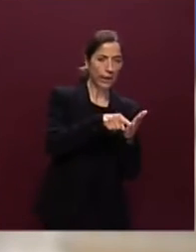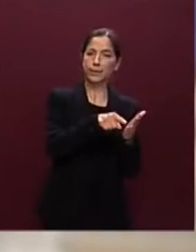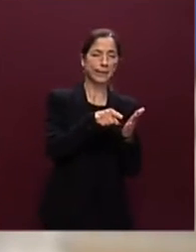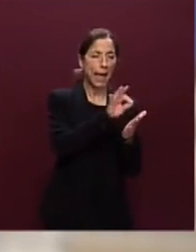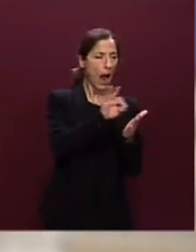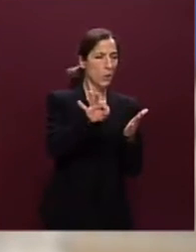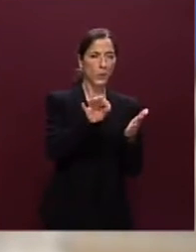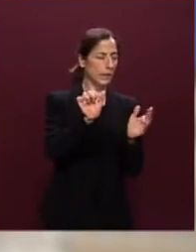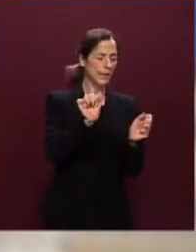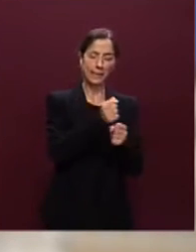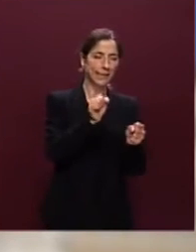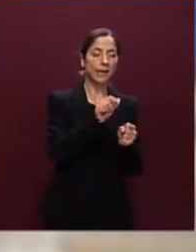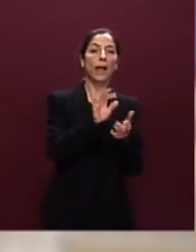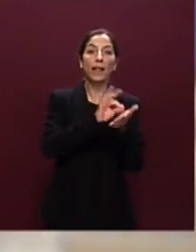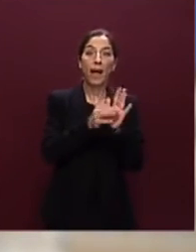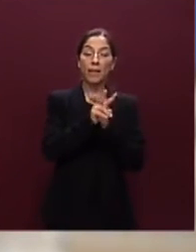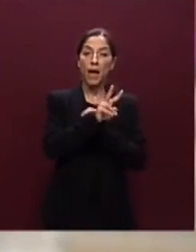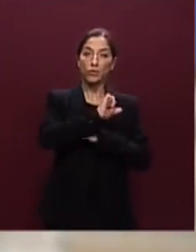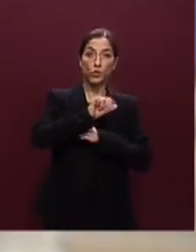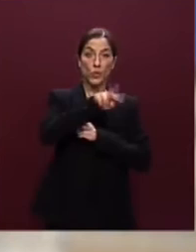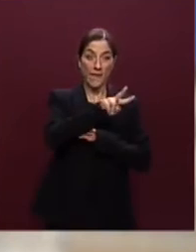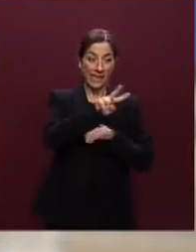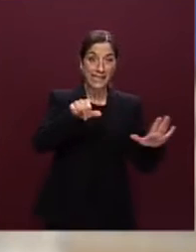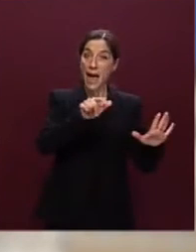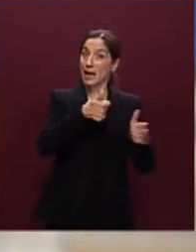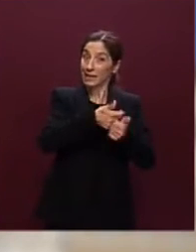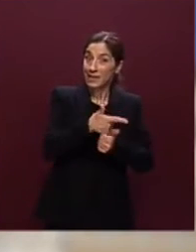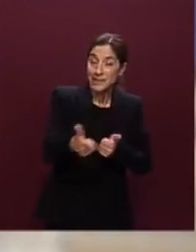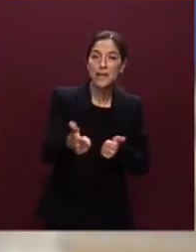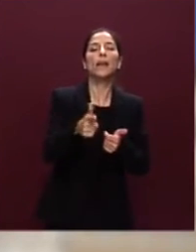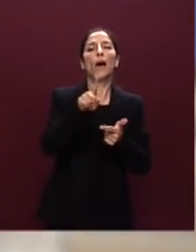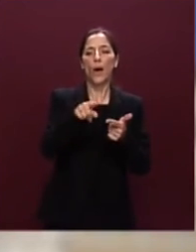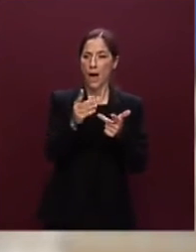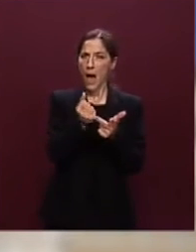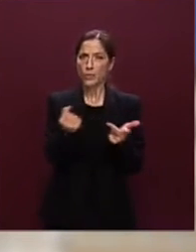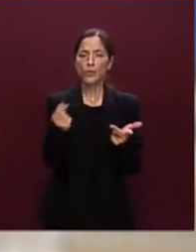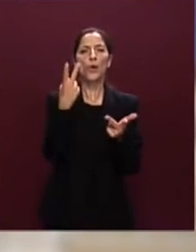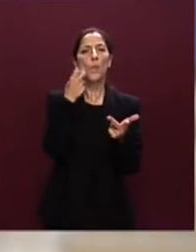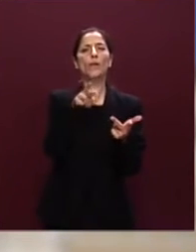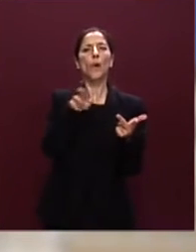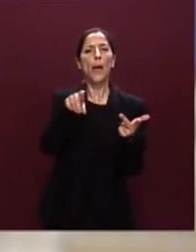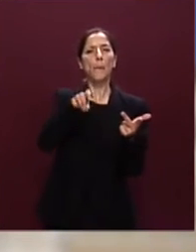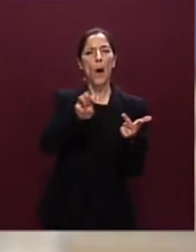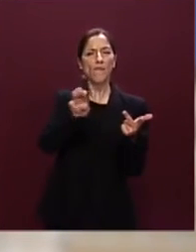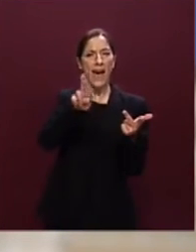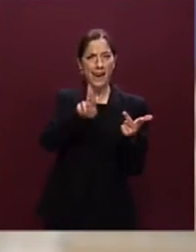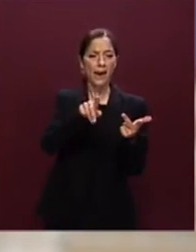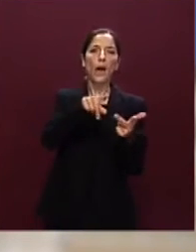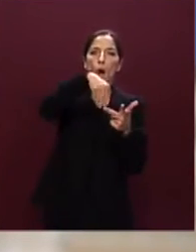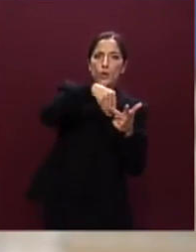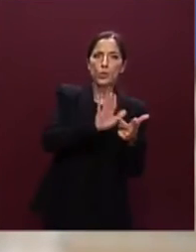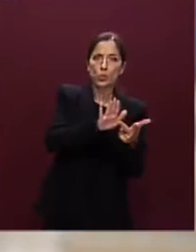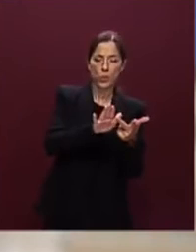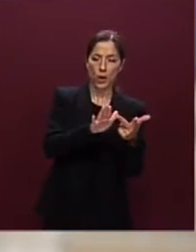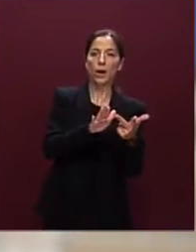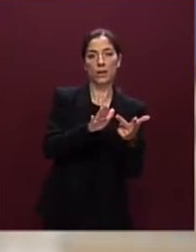realizzazione al giugno del 2026 sull'attuazione e la realizzazione del repaule sui suoi contenuti mettere in campo